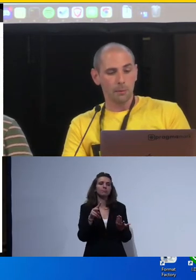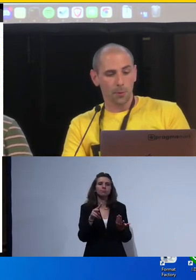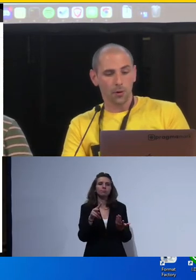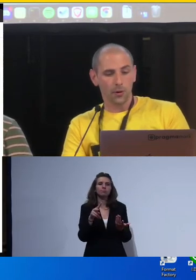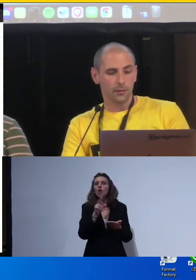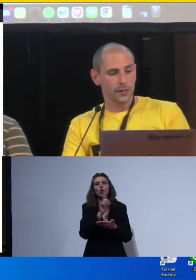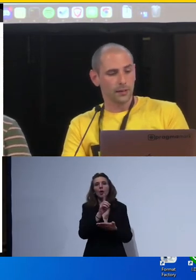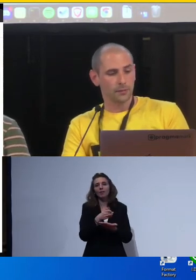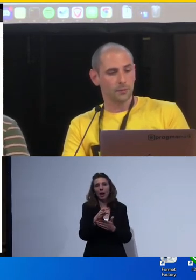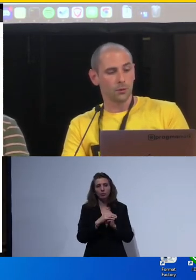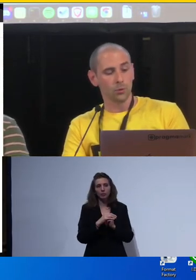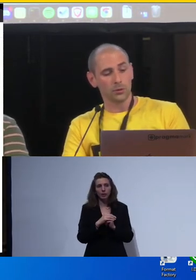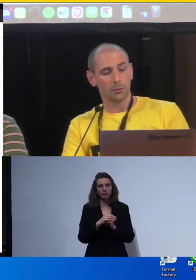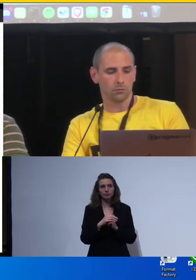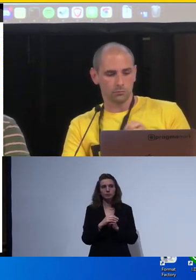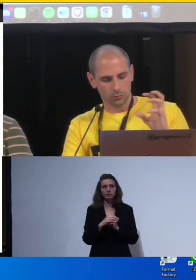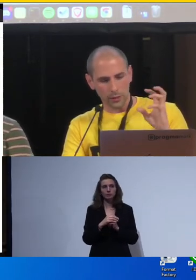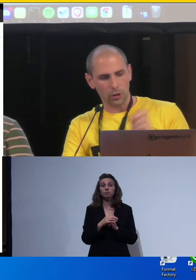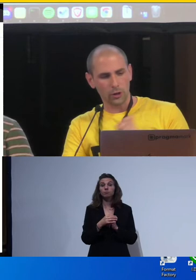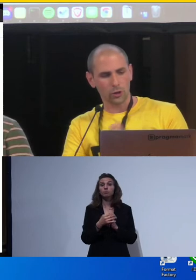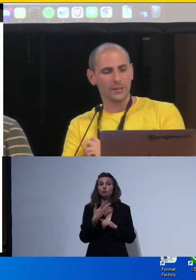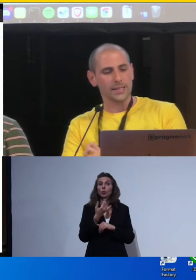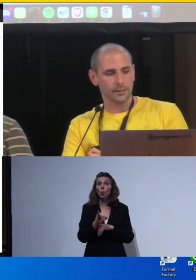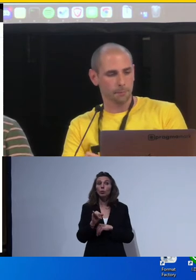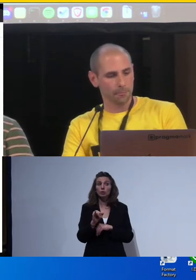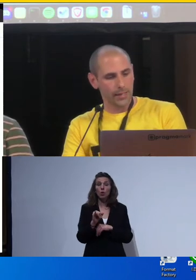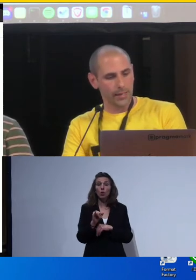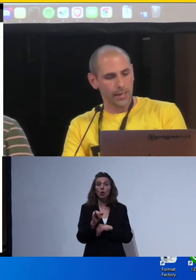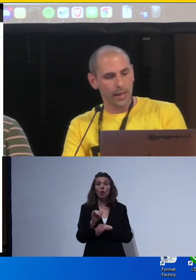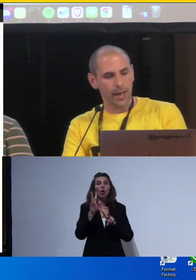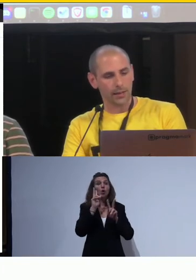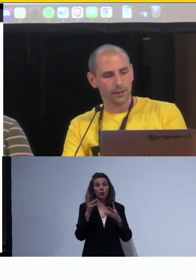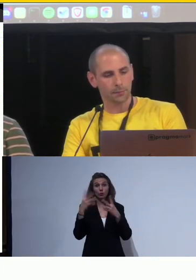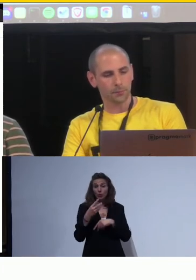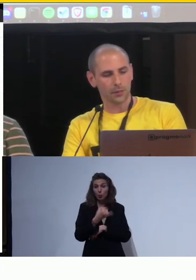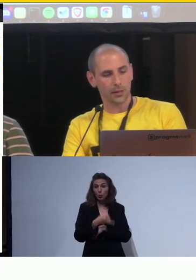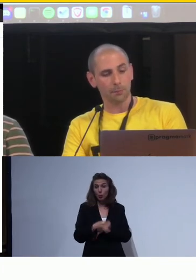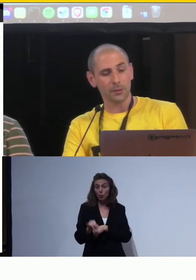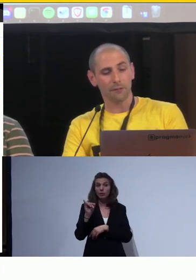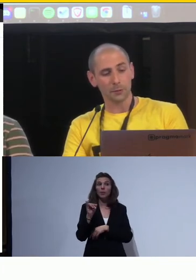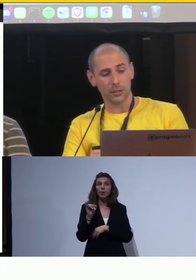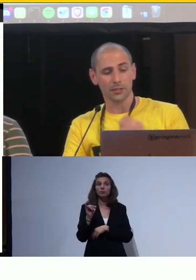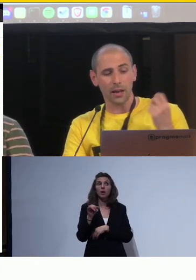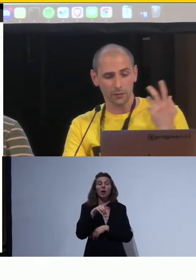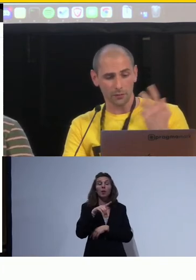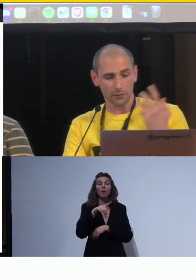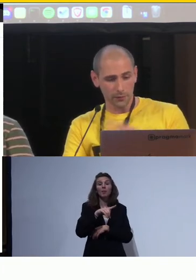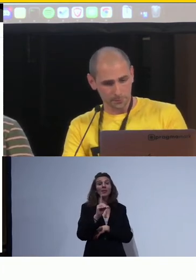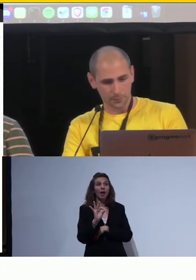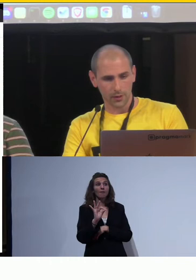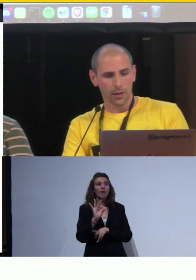Abbiamo poi l'ultimo dei controlli automatizzati che è il PDF esportato da